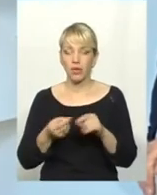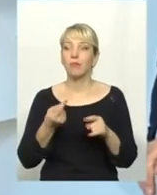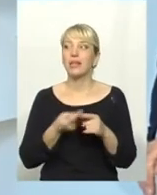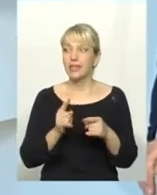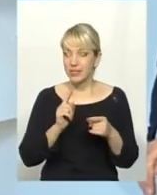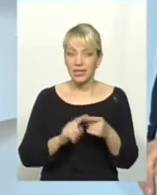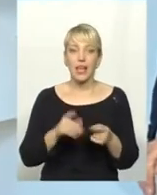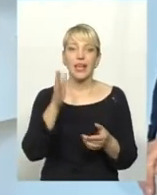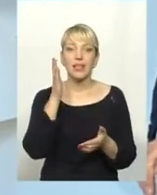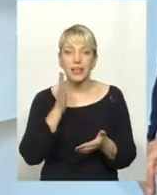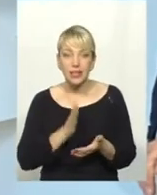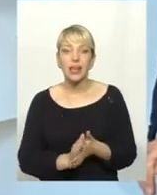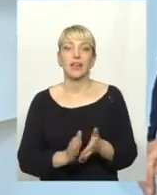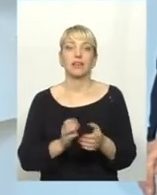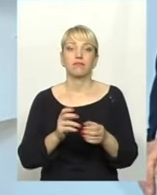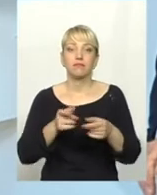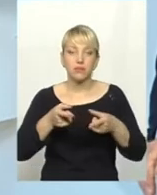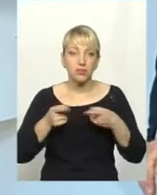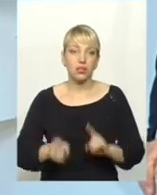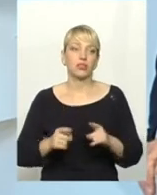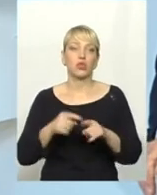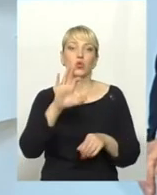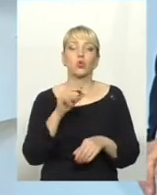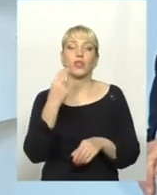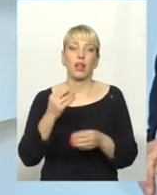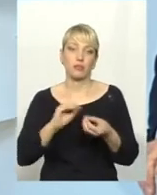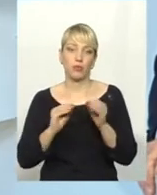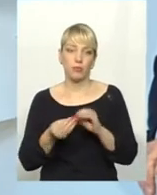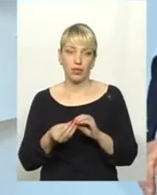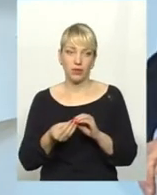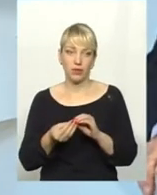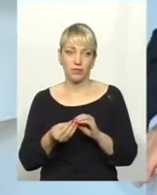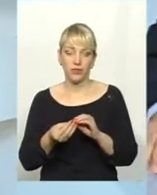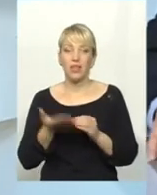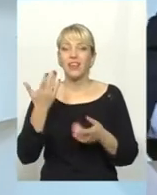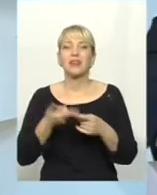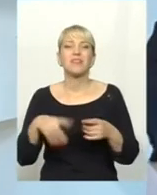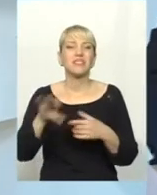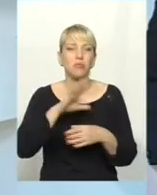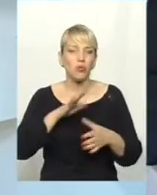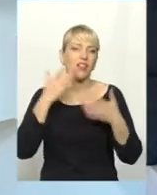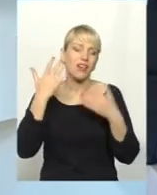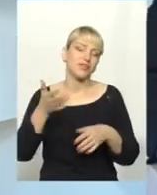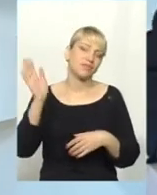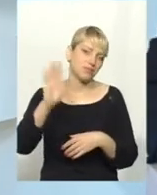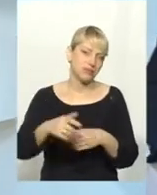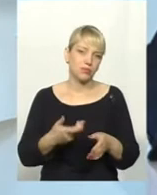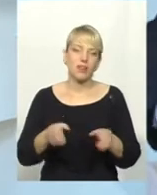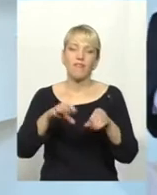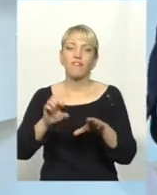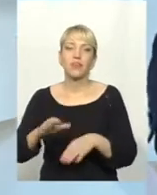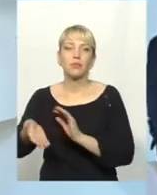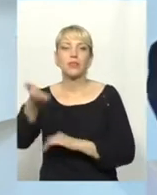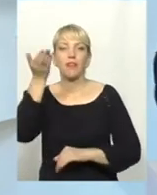одної причини. Якщо би так було, ми б знаходили причину, закривали питання, йшли би далі, і давно всі питання вирішили. Якщо ми